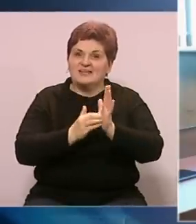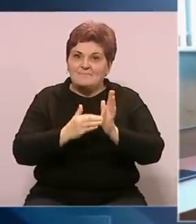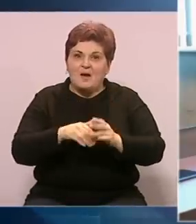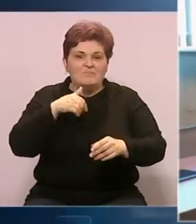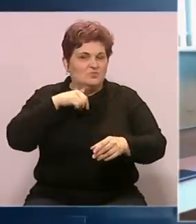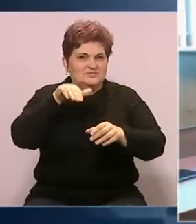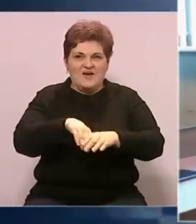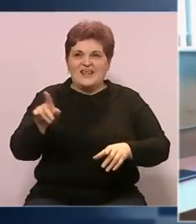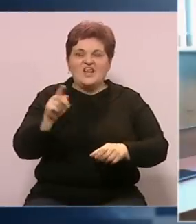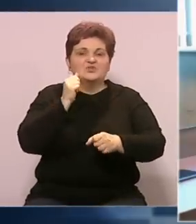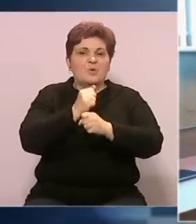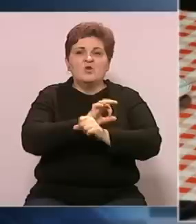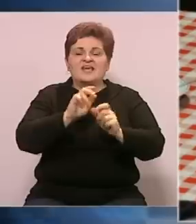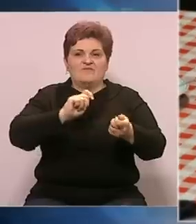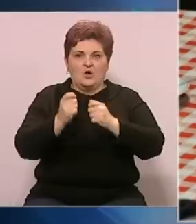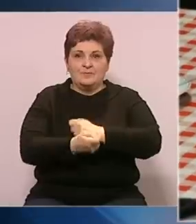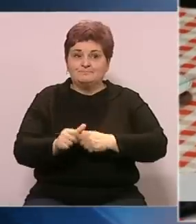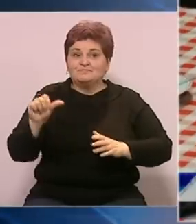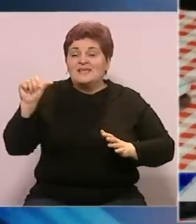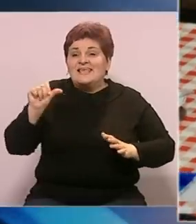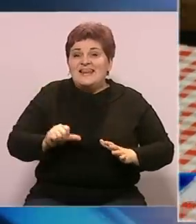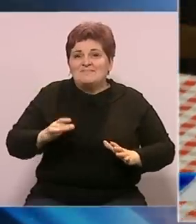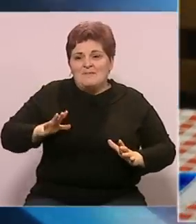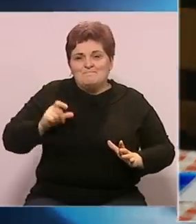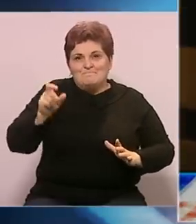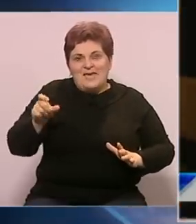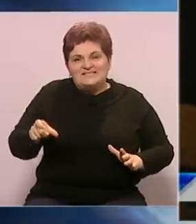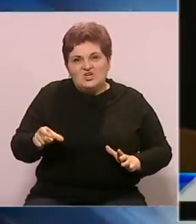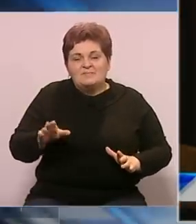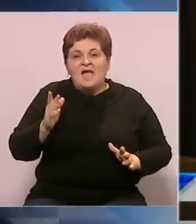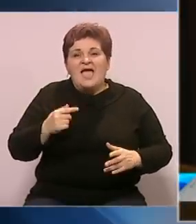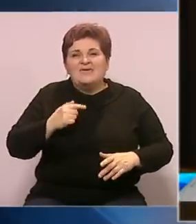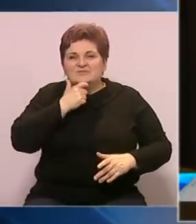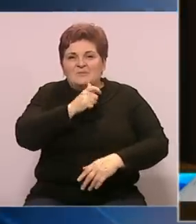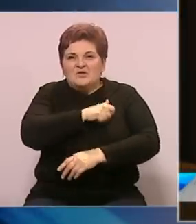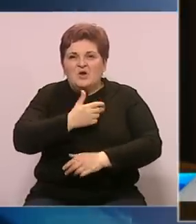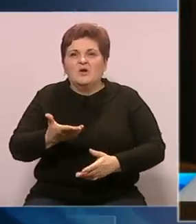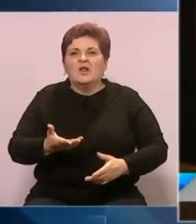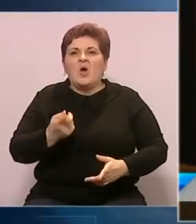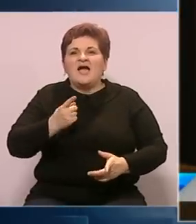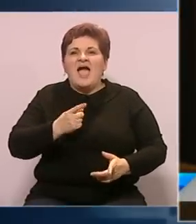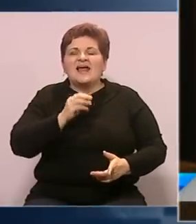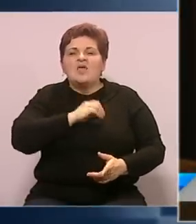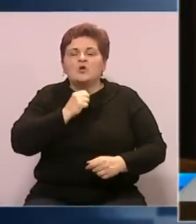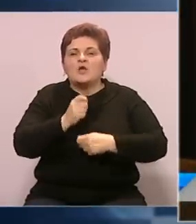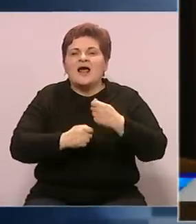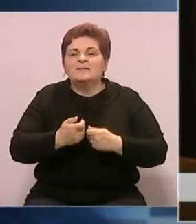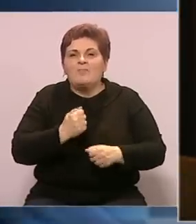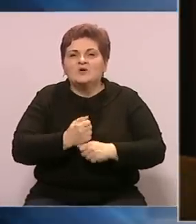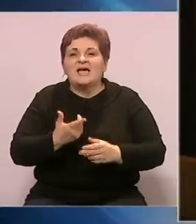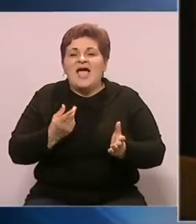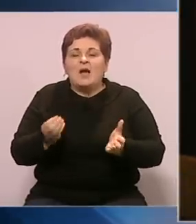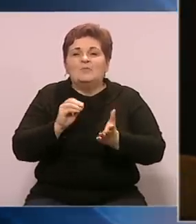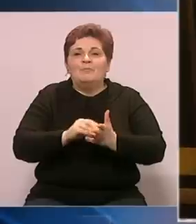zapravo nećemo načiniti nikakvu promjenu. Najgore je ipak penzionerima, iako u poznim godinama Branislav radi honorarne poslove kako bi dopunio